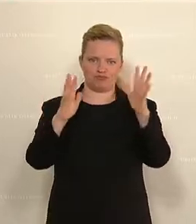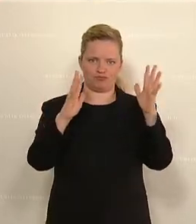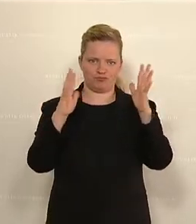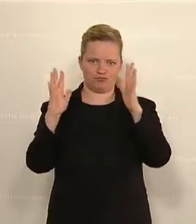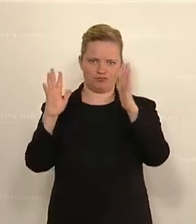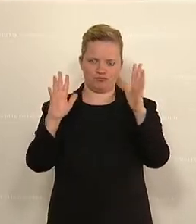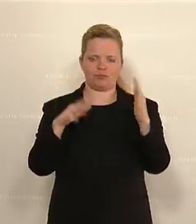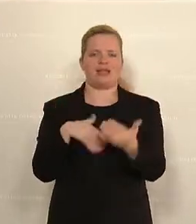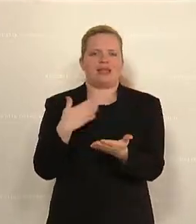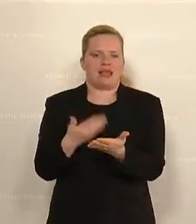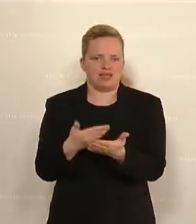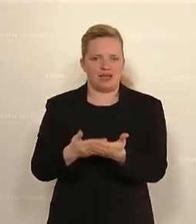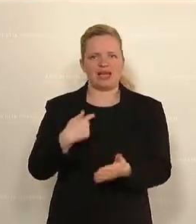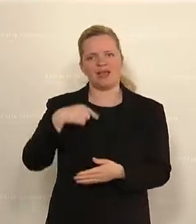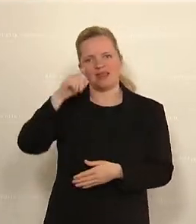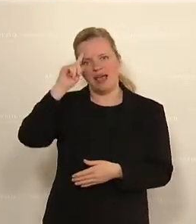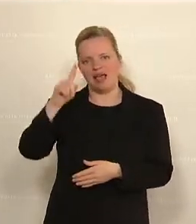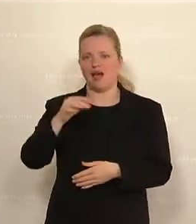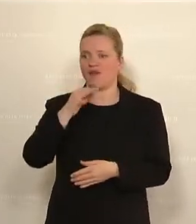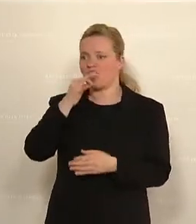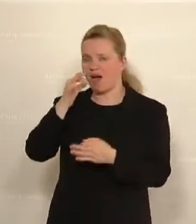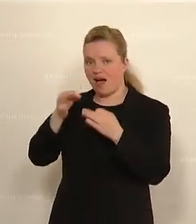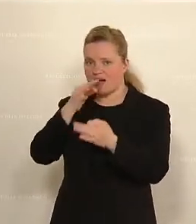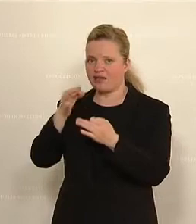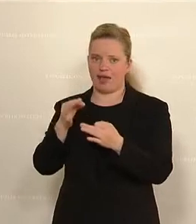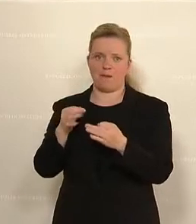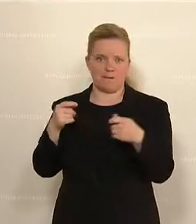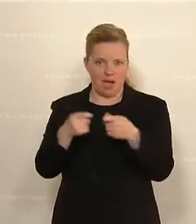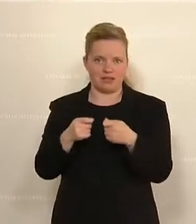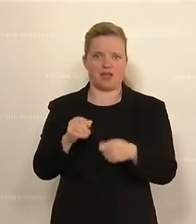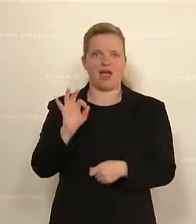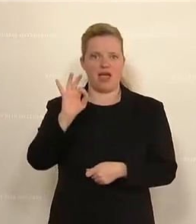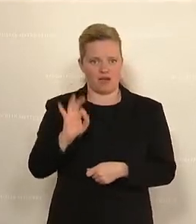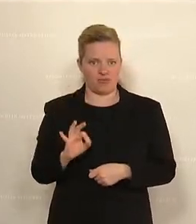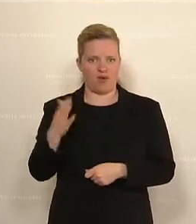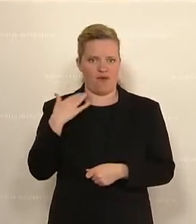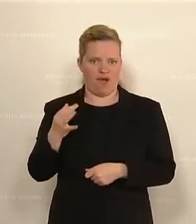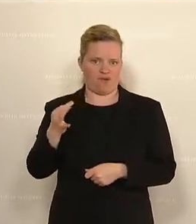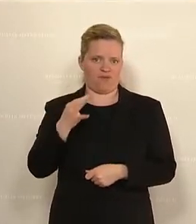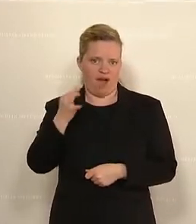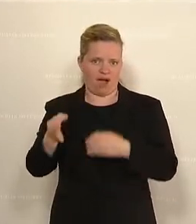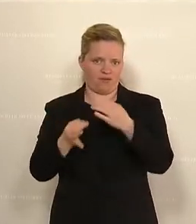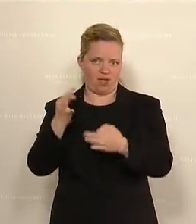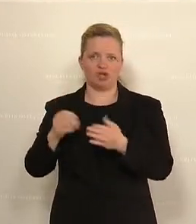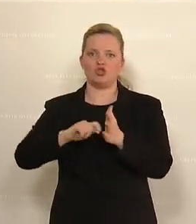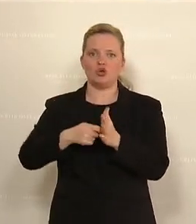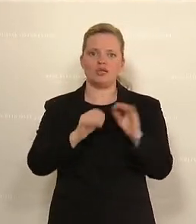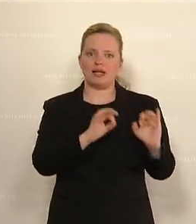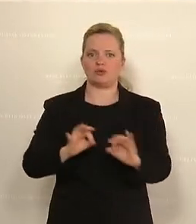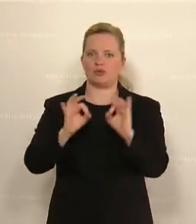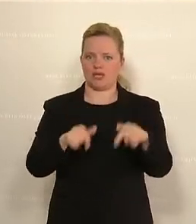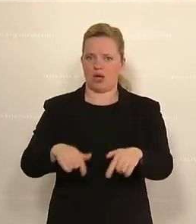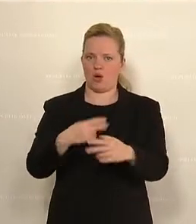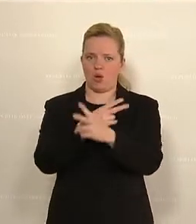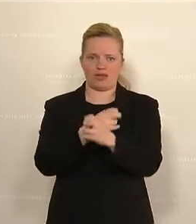Und deswegen finde ich, sind die Fragen angebracht, die die Freiheitliche Partei auch gestellt hat, nämlich wie wir die Schlüsselindustrie in Österreich